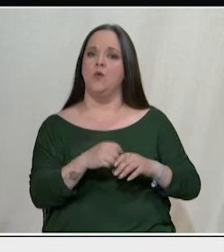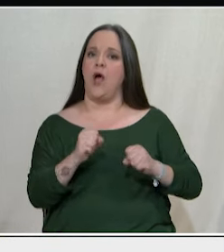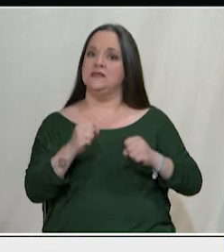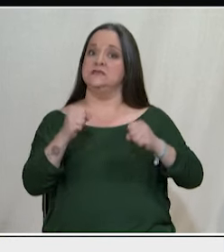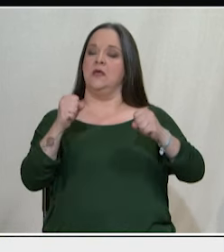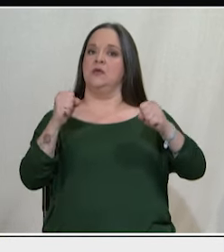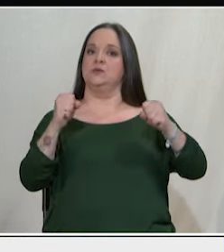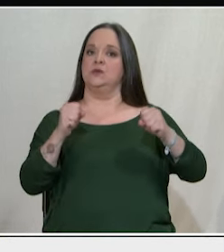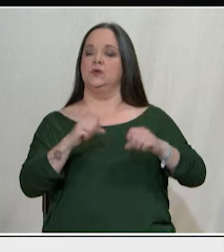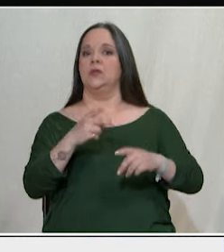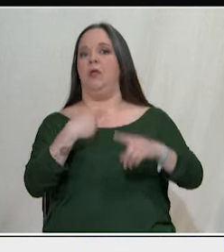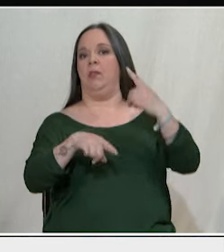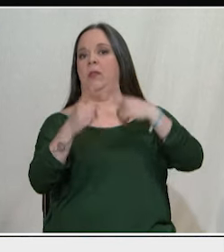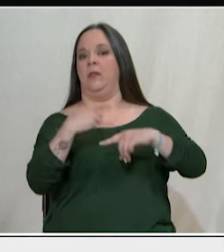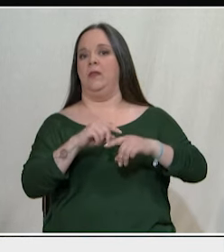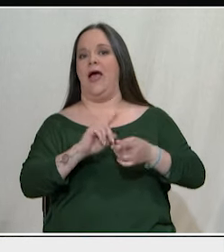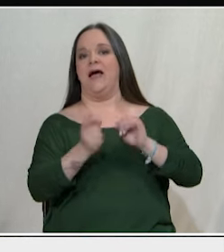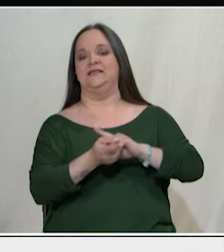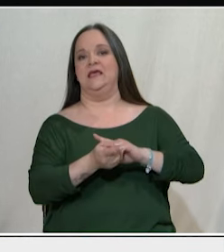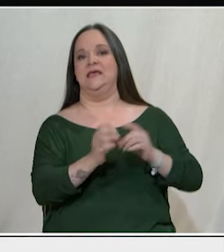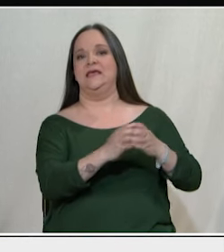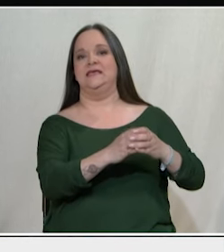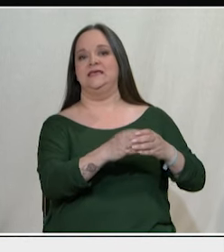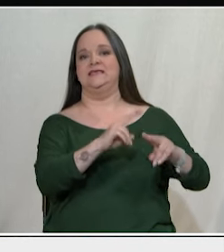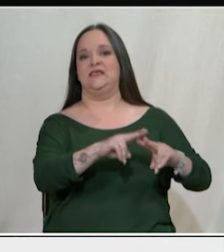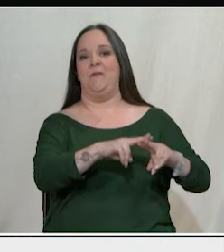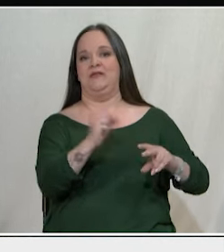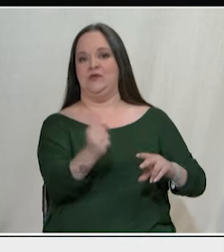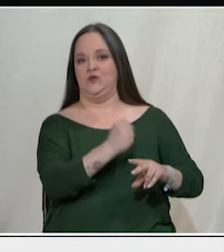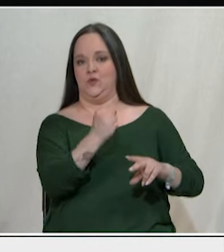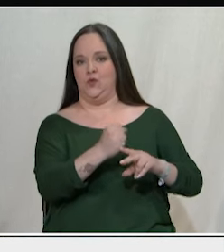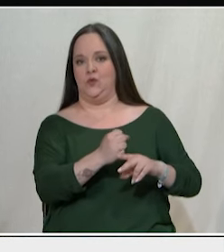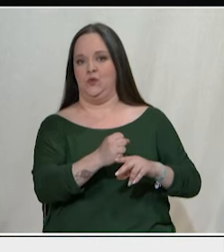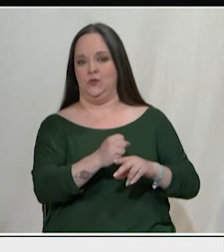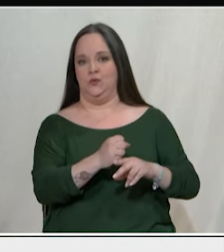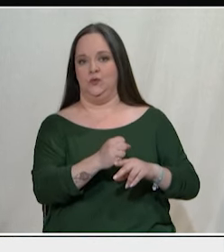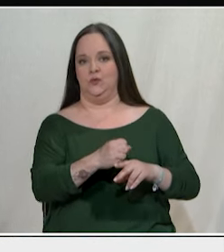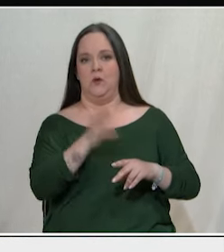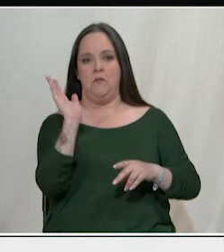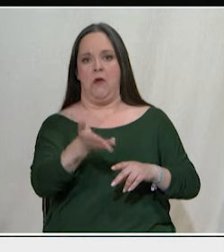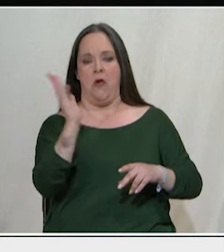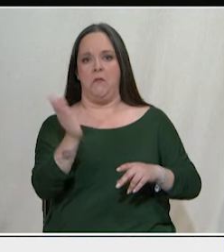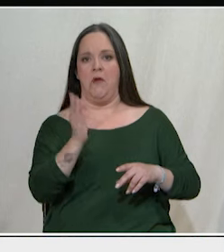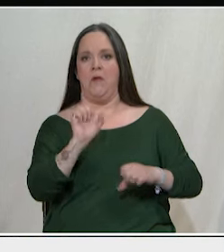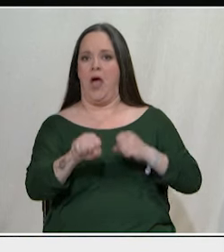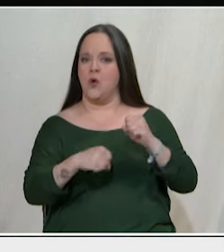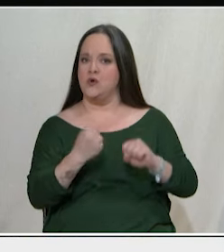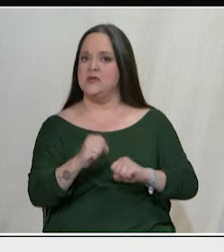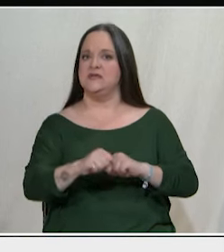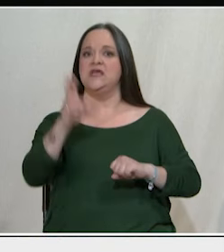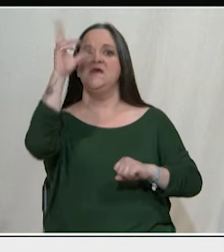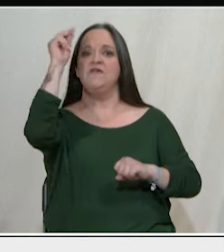αντισημιτισμού. Χτυπάει τους αγωνιστές φοιτητές στα πανεπιστήμια που κάνουν καταλήψεις